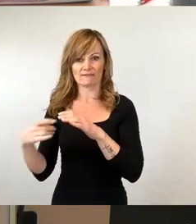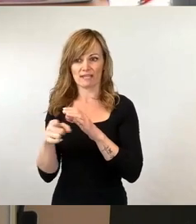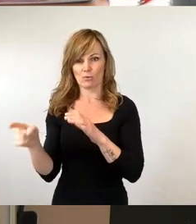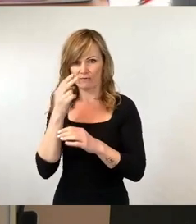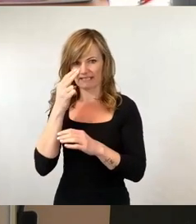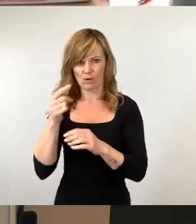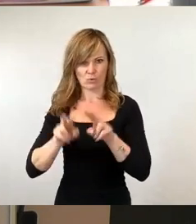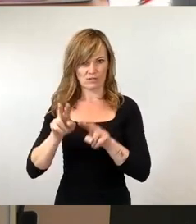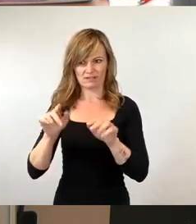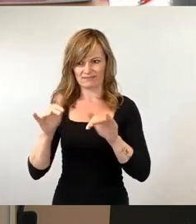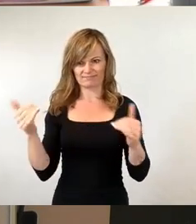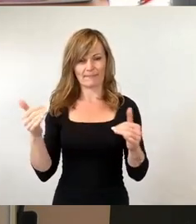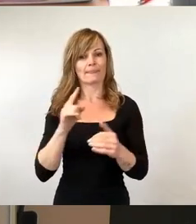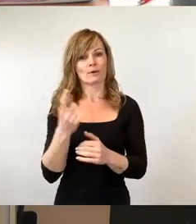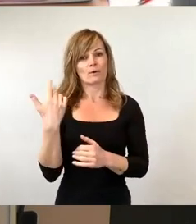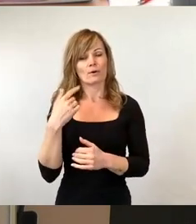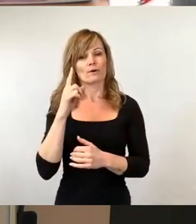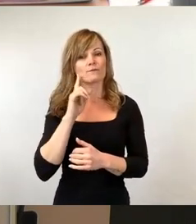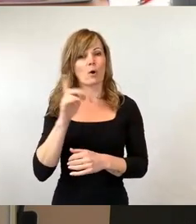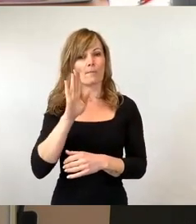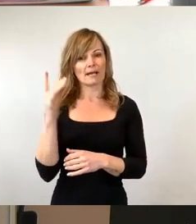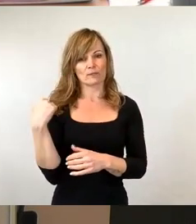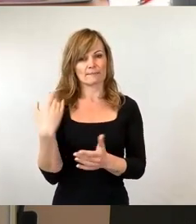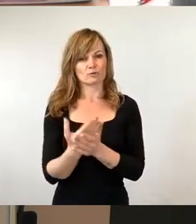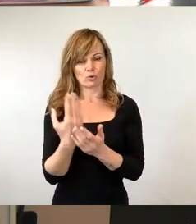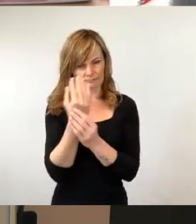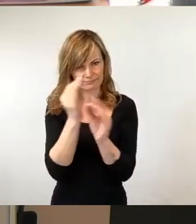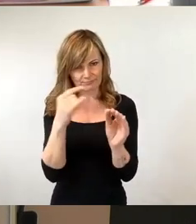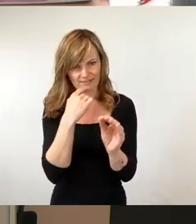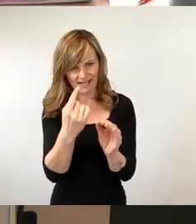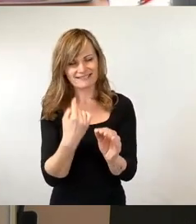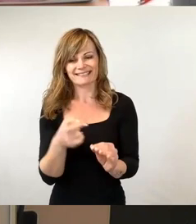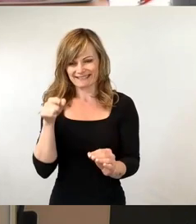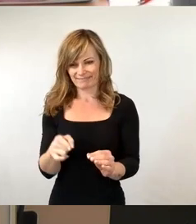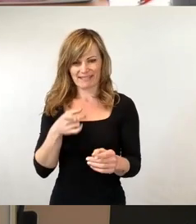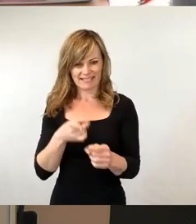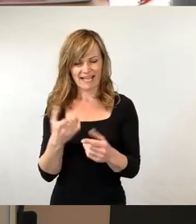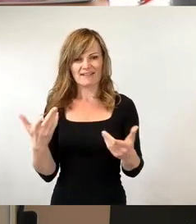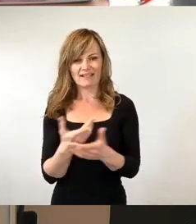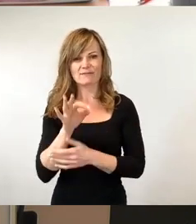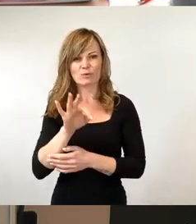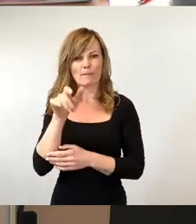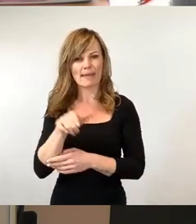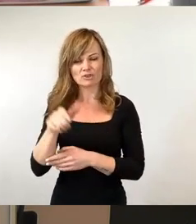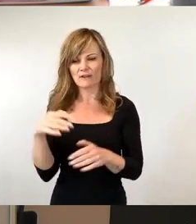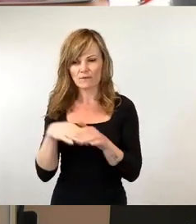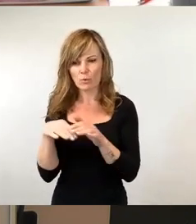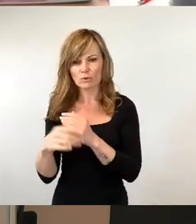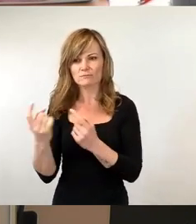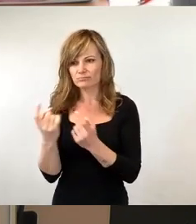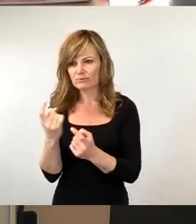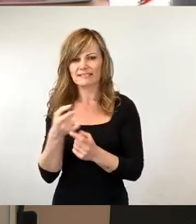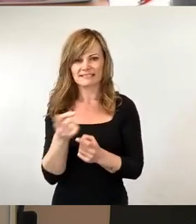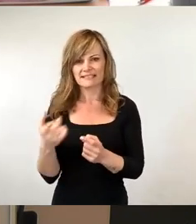hingewiesen, das Ziel scheint augensichtlich zu sein, geflüchtete und zugewanderte Menschen nach Möglichkeit zu gängeln, zu